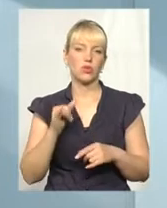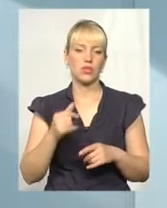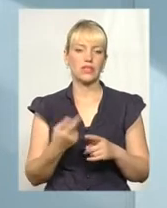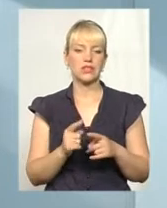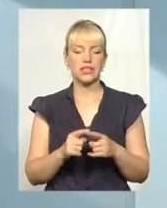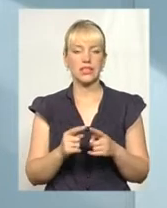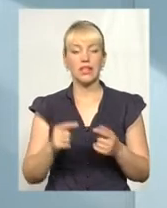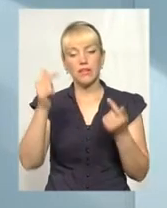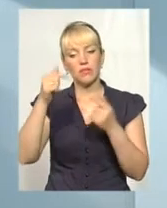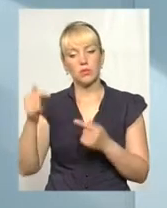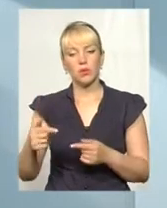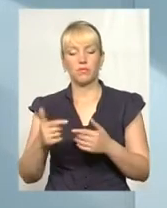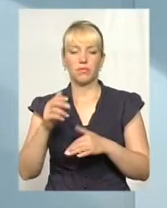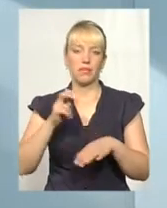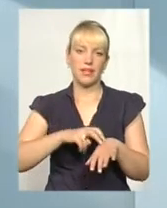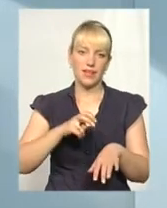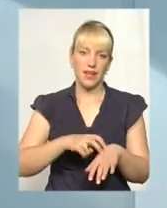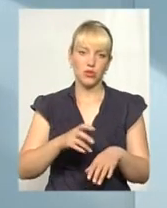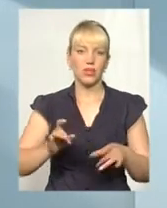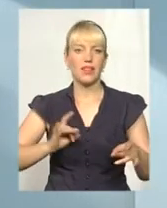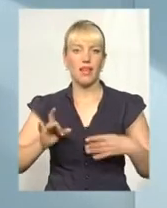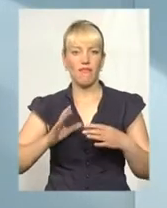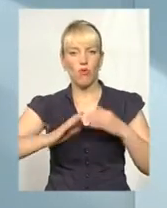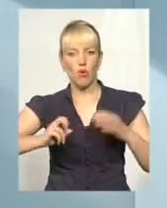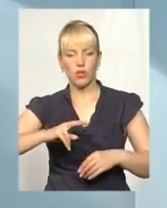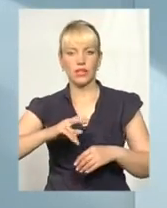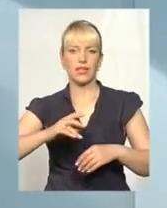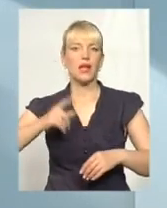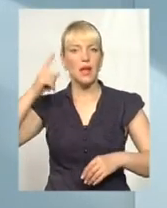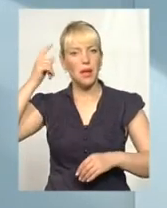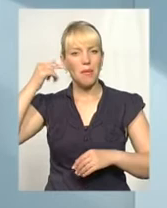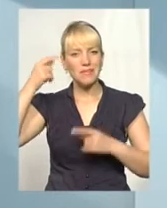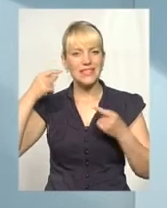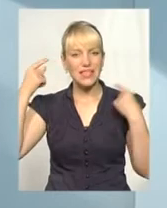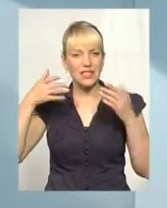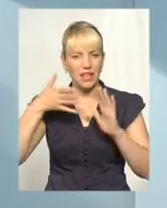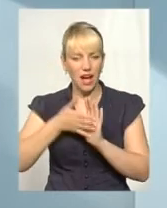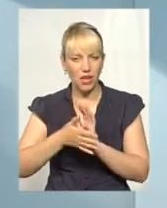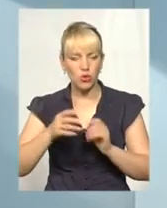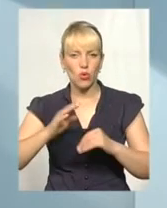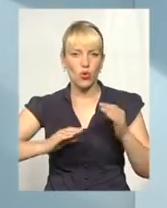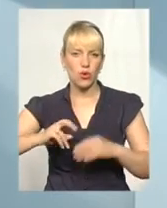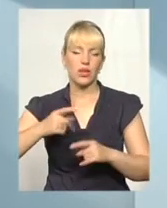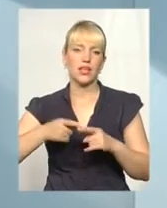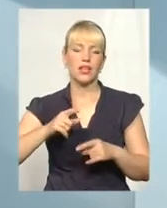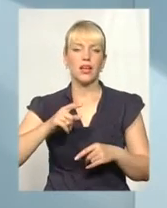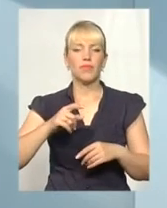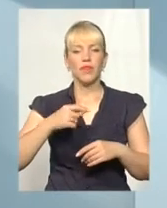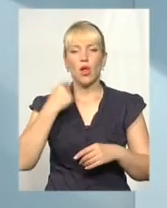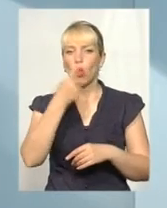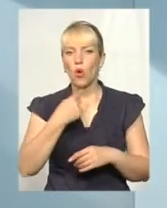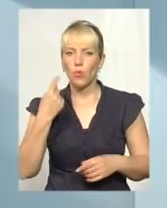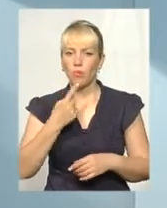дані спеціалісти, педіатри, неврологи, психіатри, окулісти, отолерингологи, вже